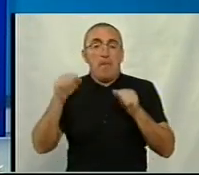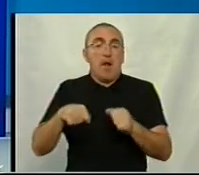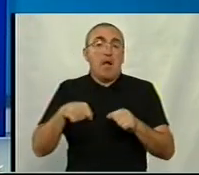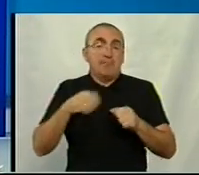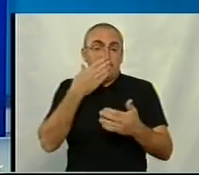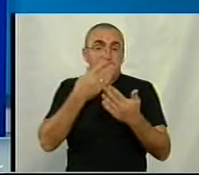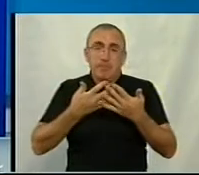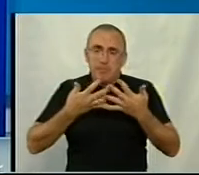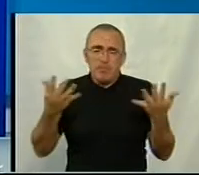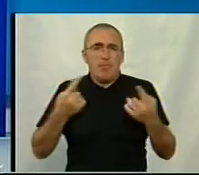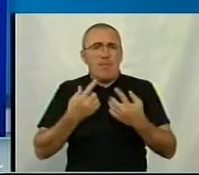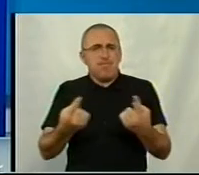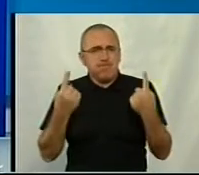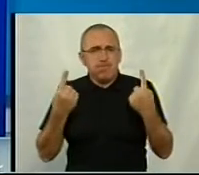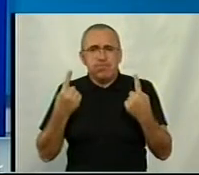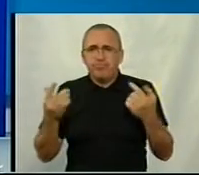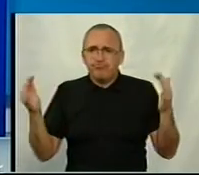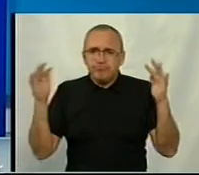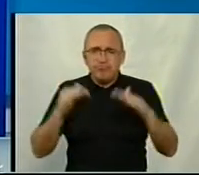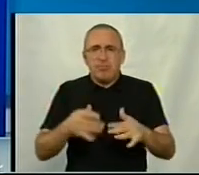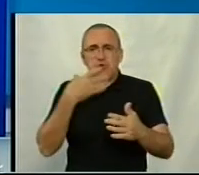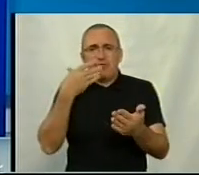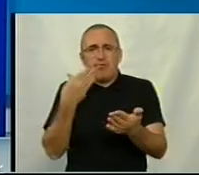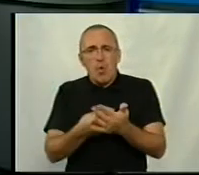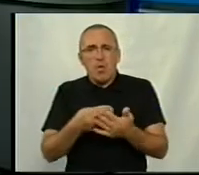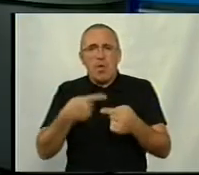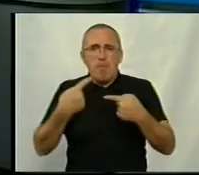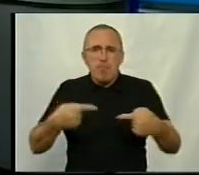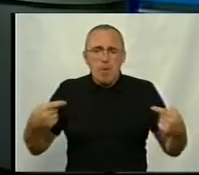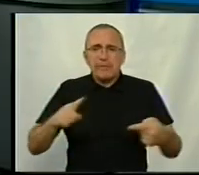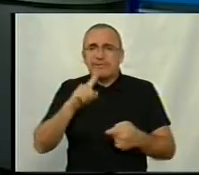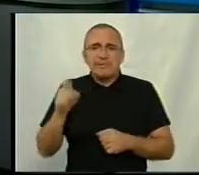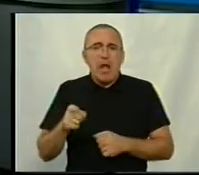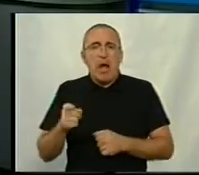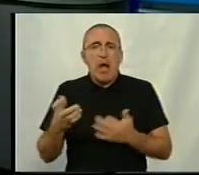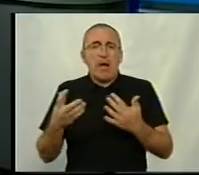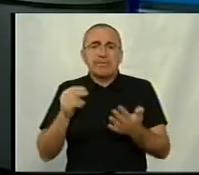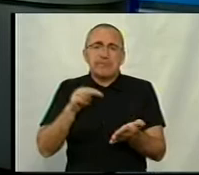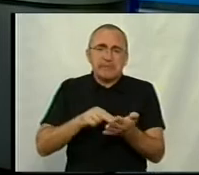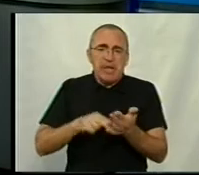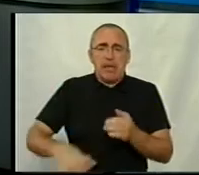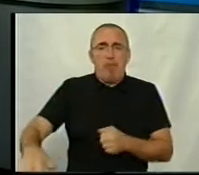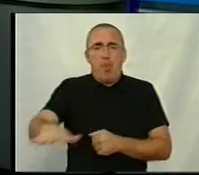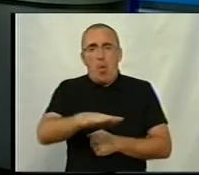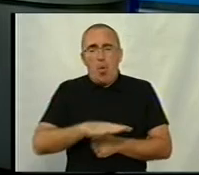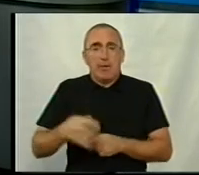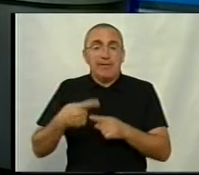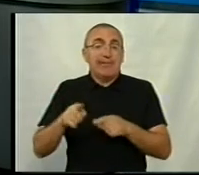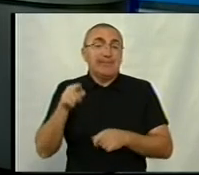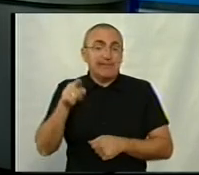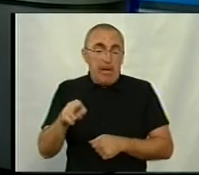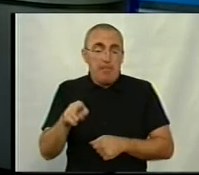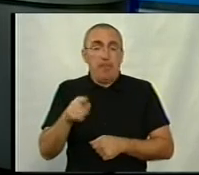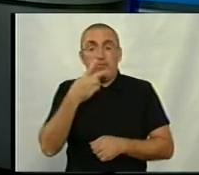представити найбільш широку номенклатуру, лінійку своєї продукції за рахунок ціни на площі, тим самим